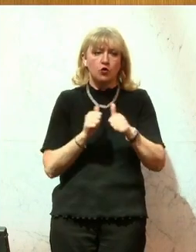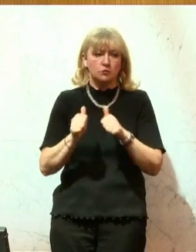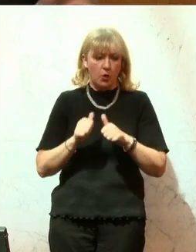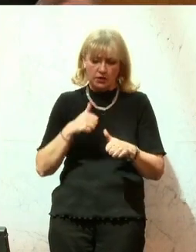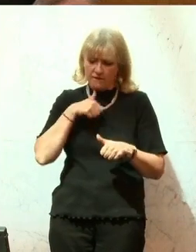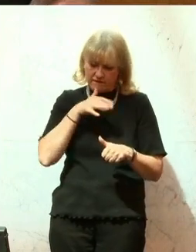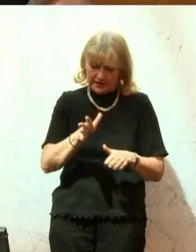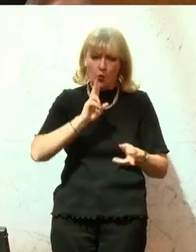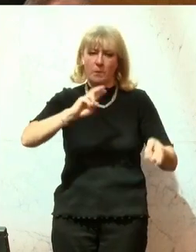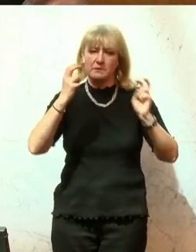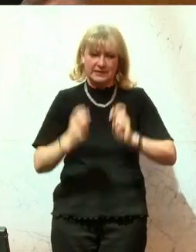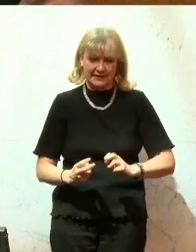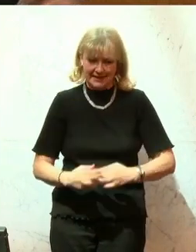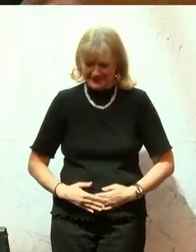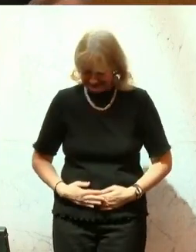umsetzen.